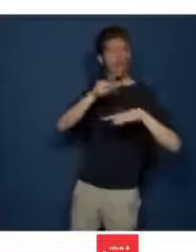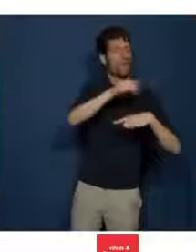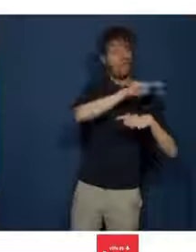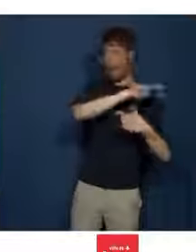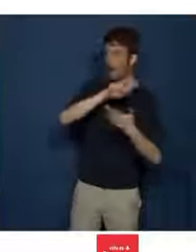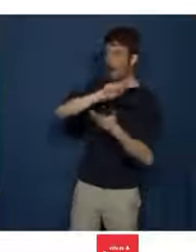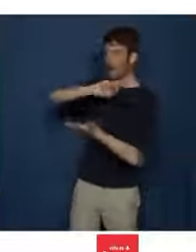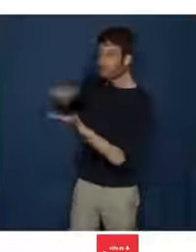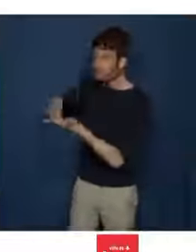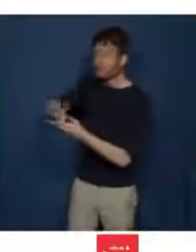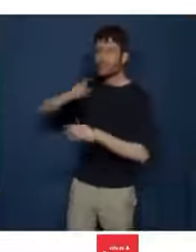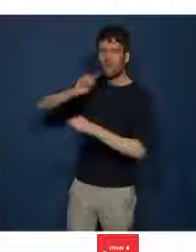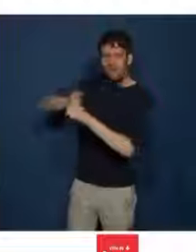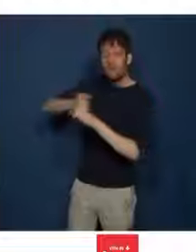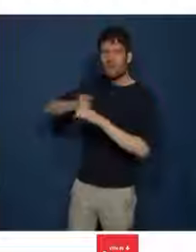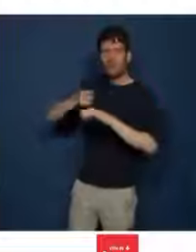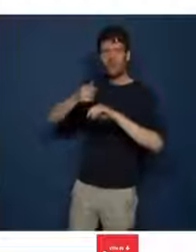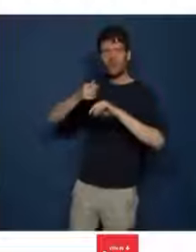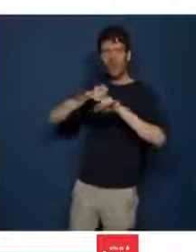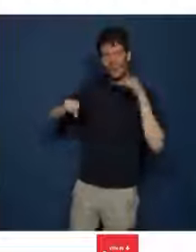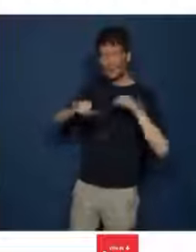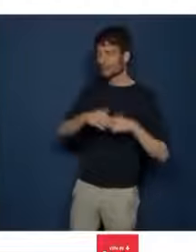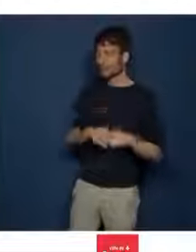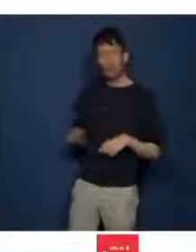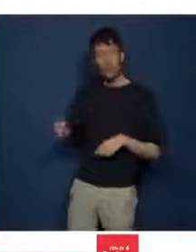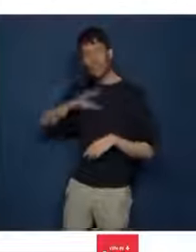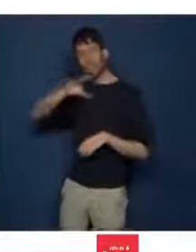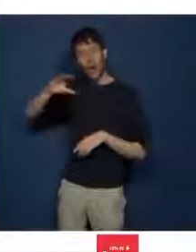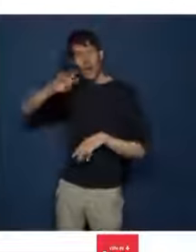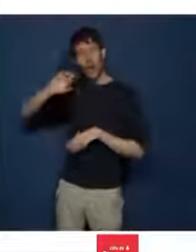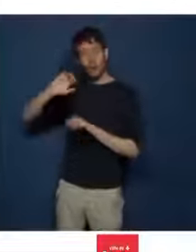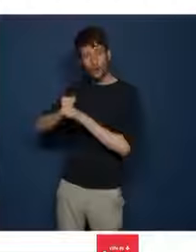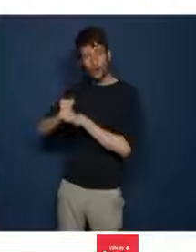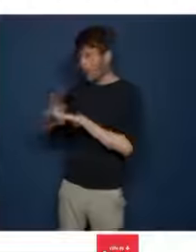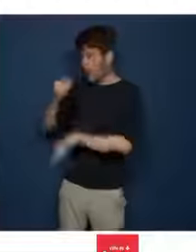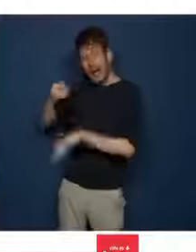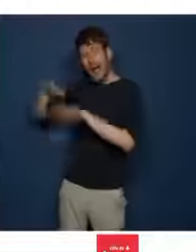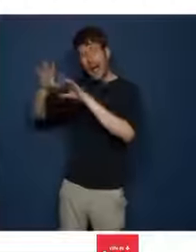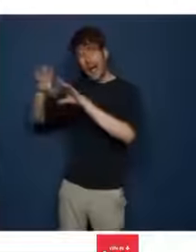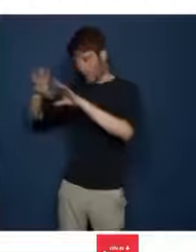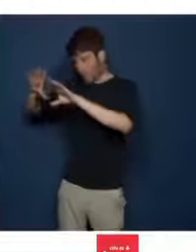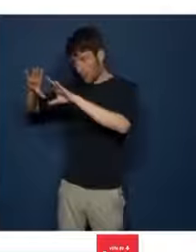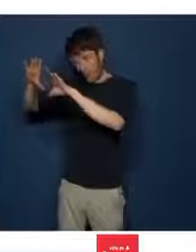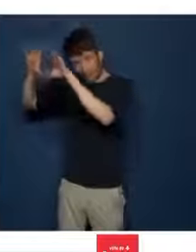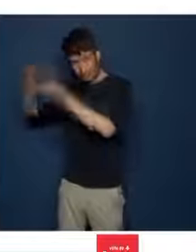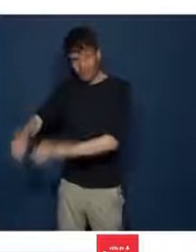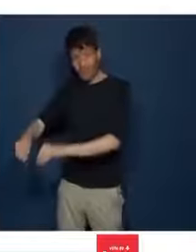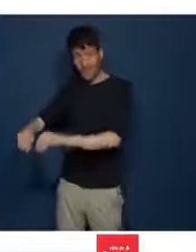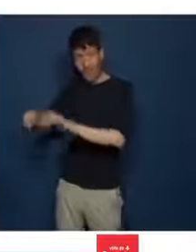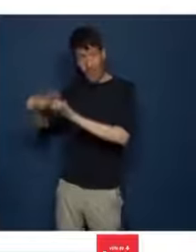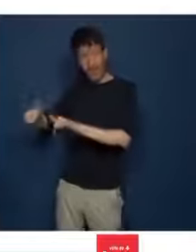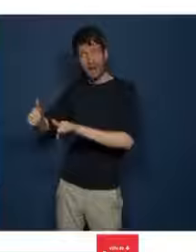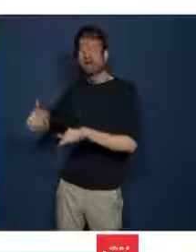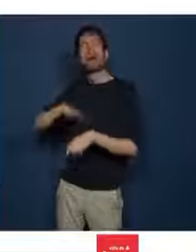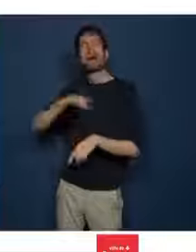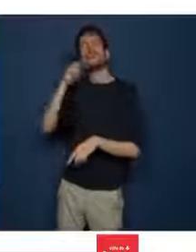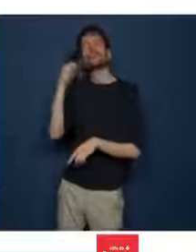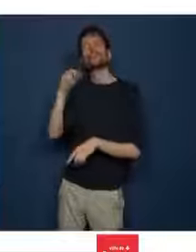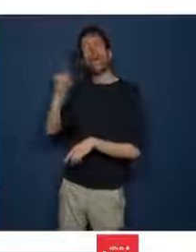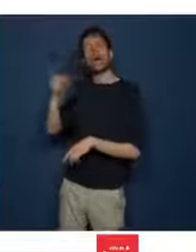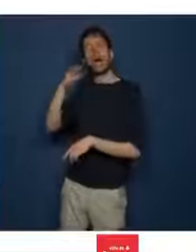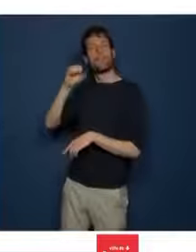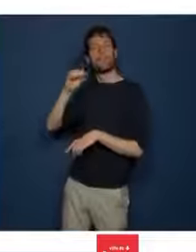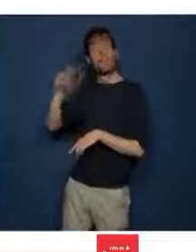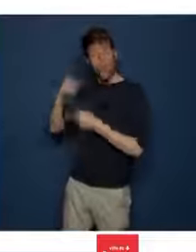140 ans par la volonté du mécène Charles Rameau ? Rappelons à cet égard qu'aucun bail n'a encore été signé